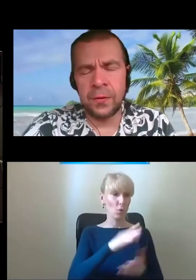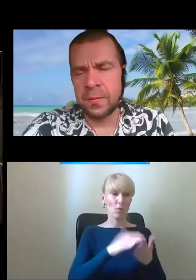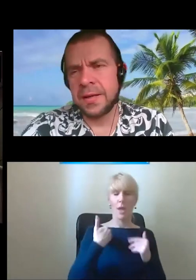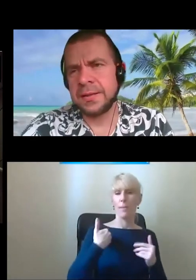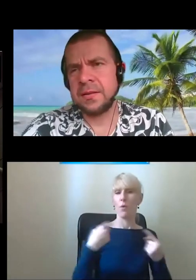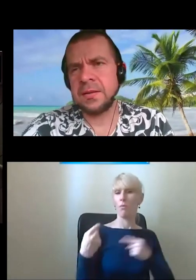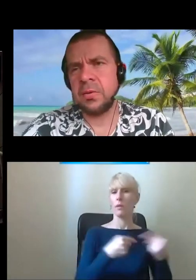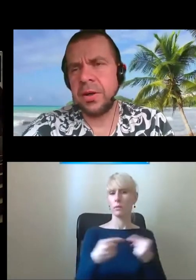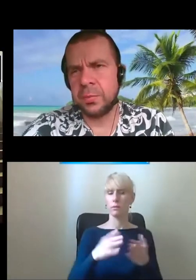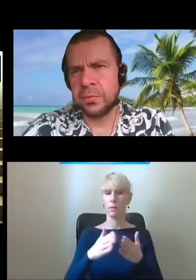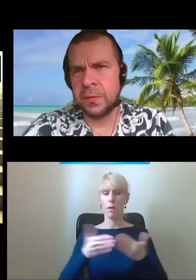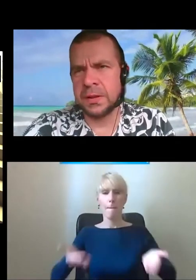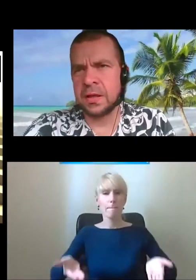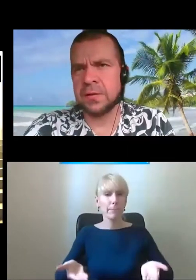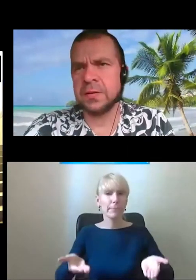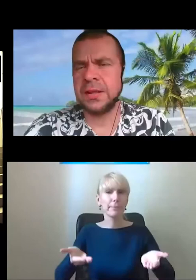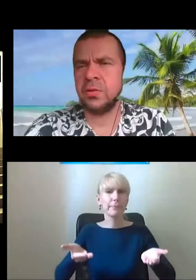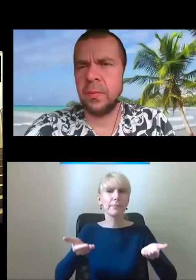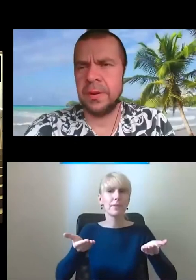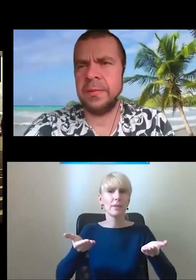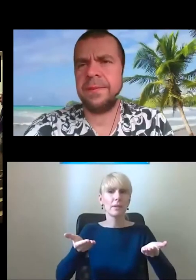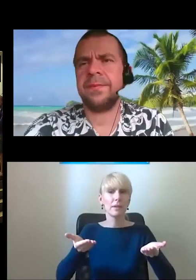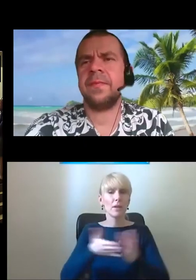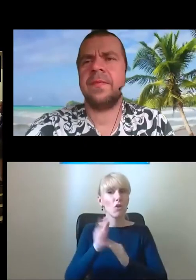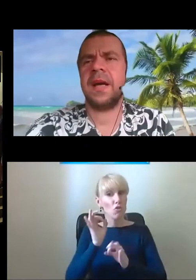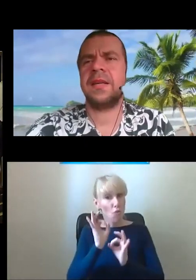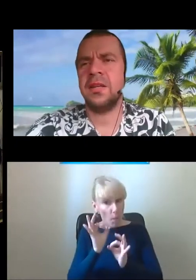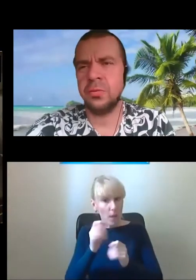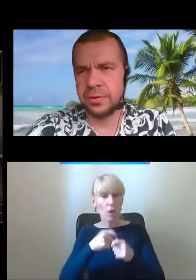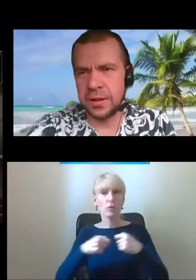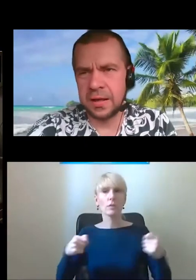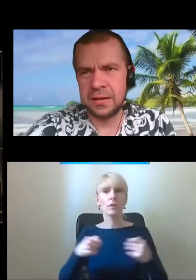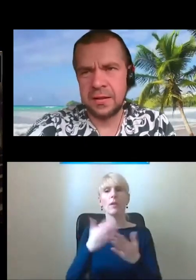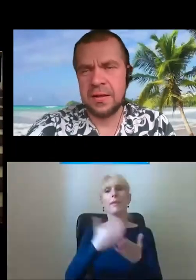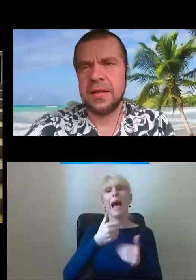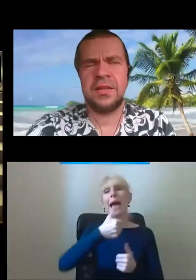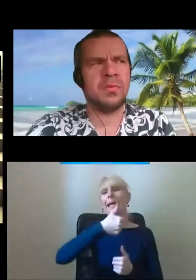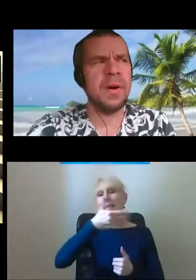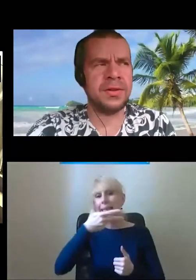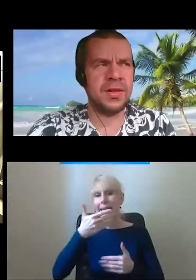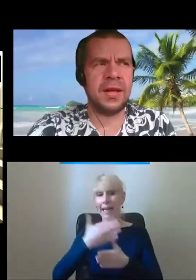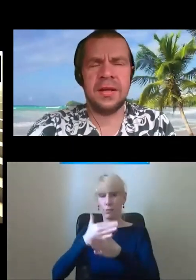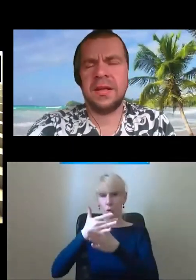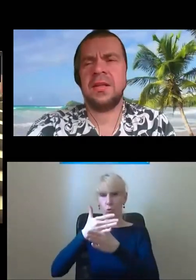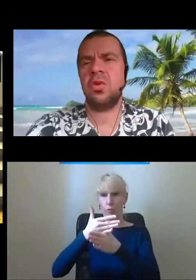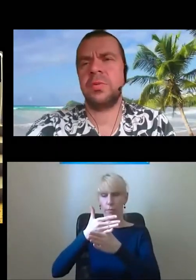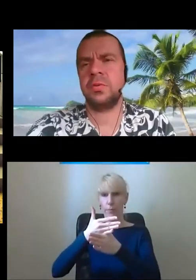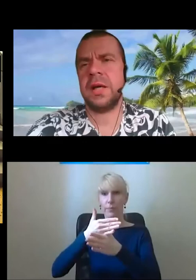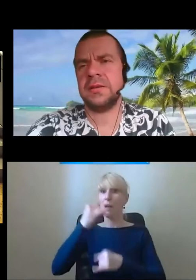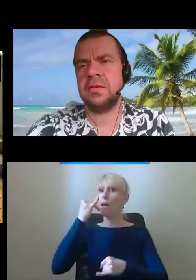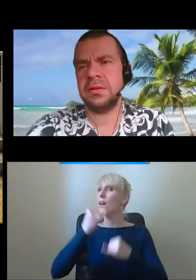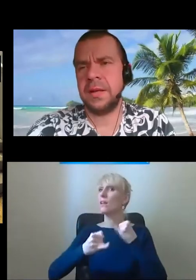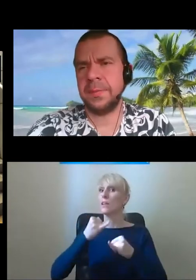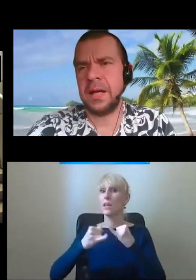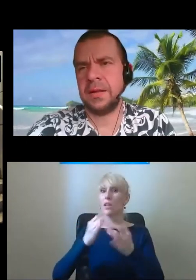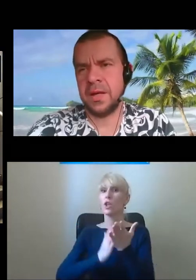Platforma jest z mojego punktu widzenia rozwiązaniem dobrym na kilku schodach i w momencie, kiedy obsługa